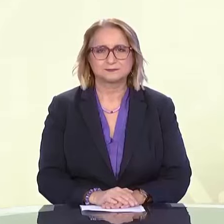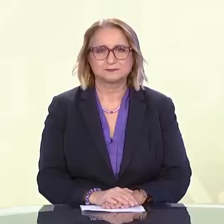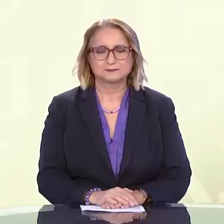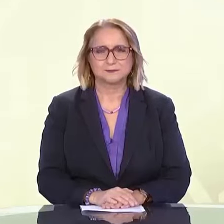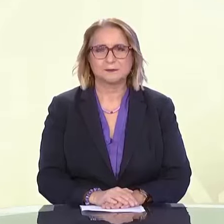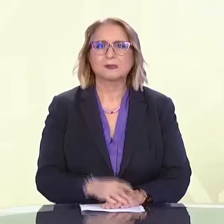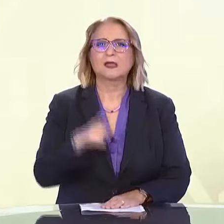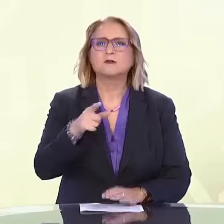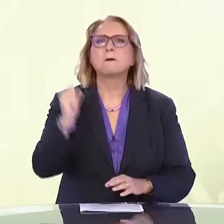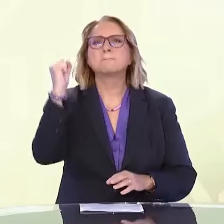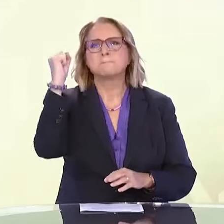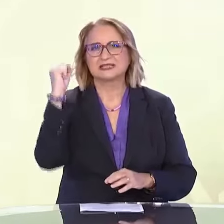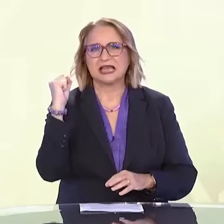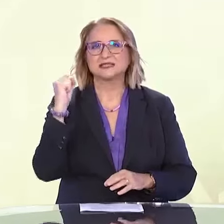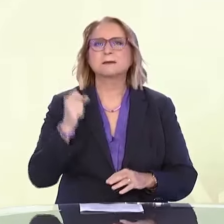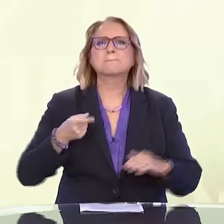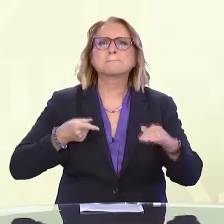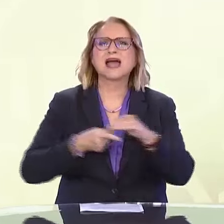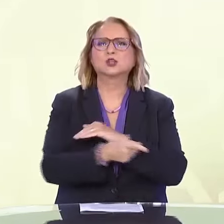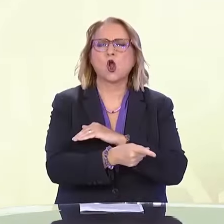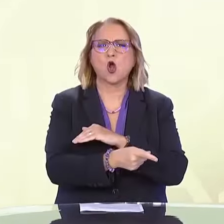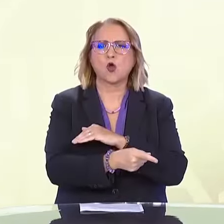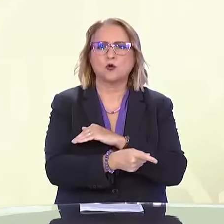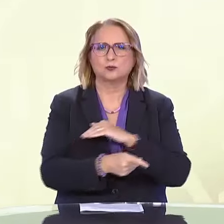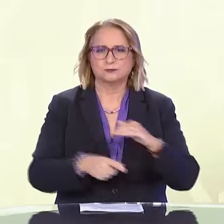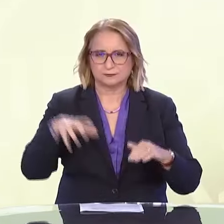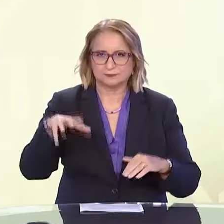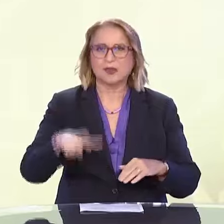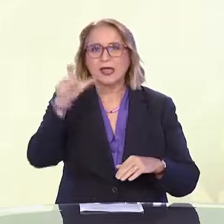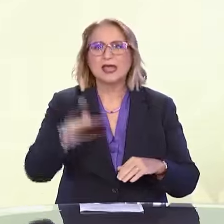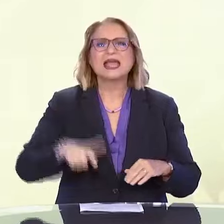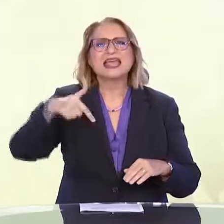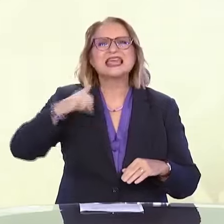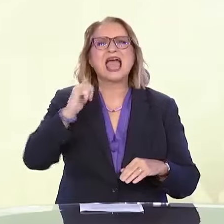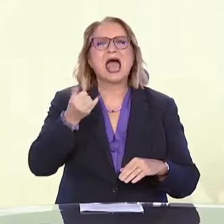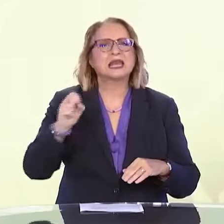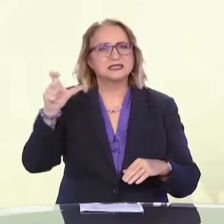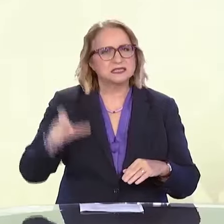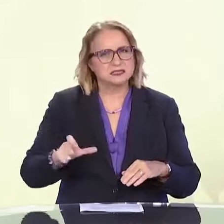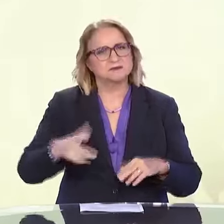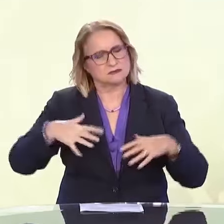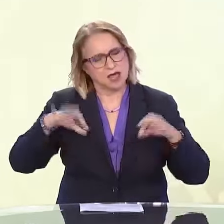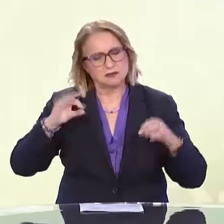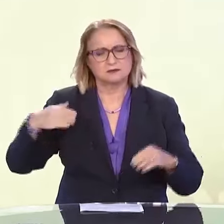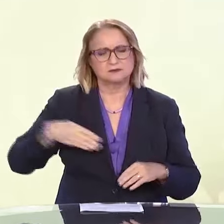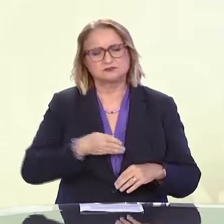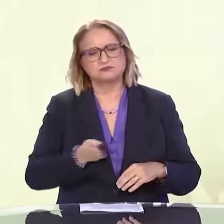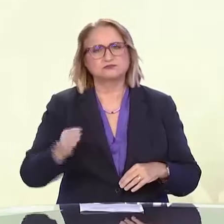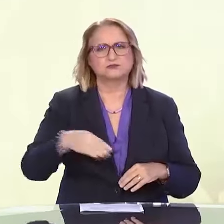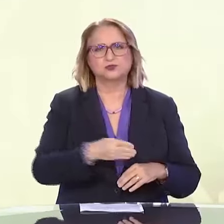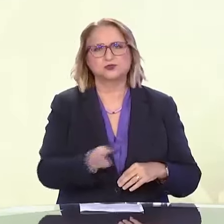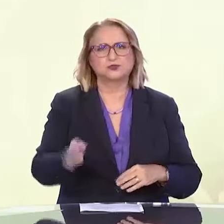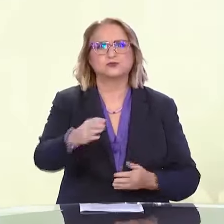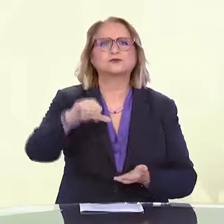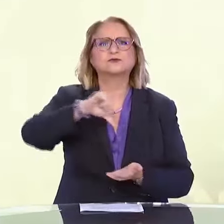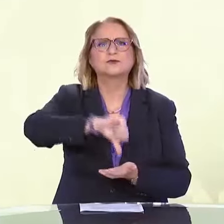Πρώτη στάση μετρό. Ακολουθούμε τον Γιάννη σε μια καθημερινή του διαδρομή για να κατανοήσουμε πώς βιώνει την κινητικότητα ως τυφλό άτομο.